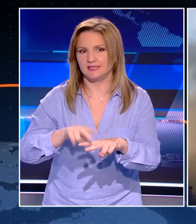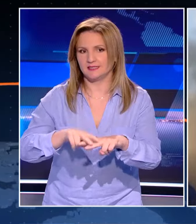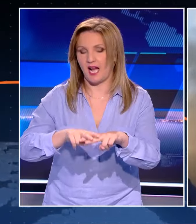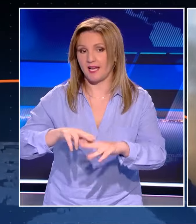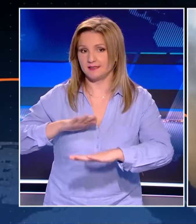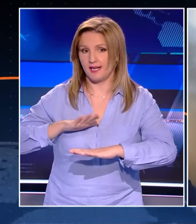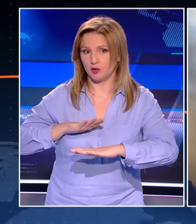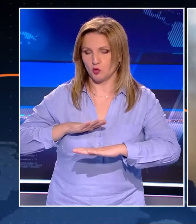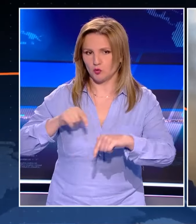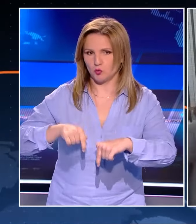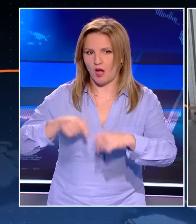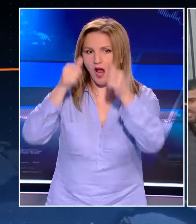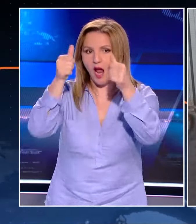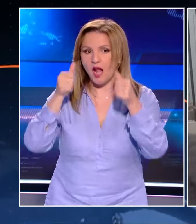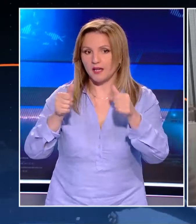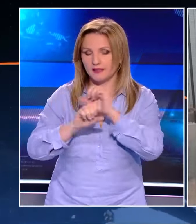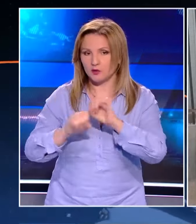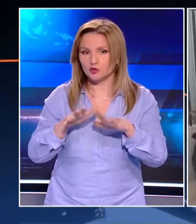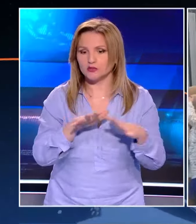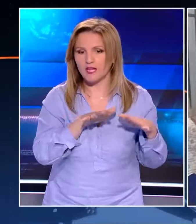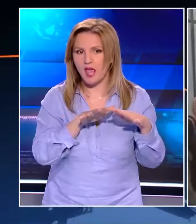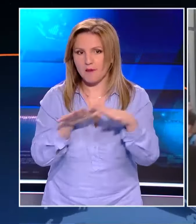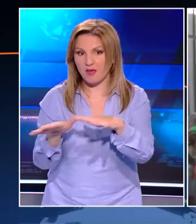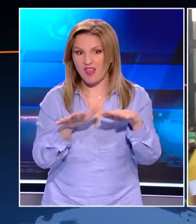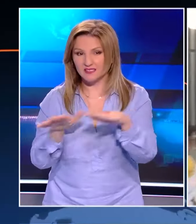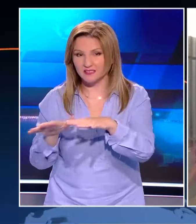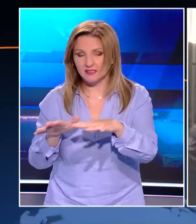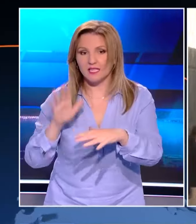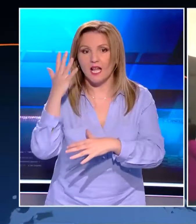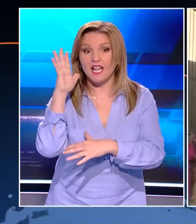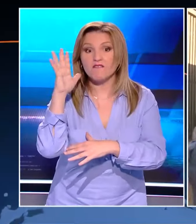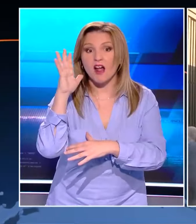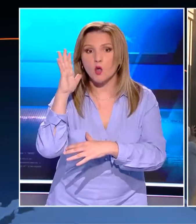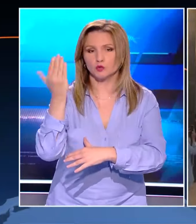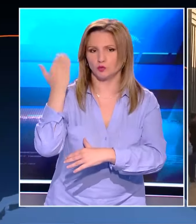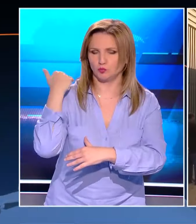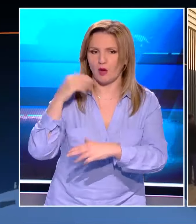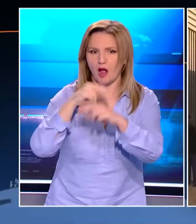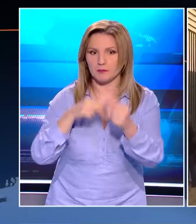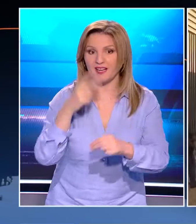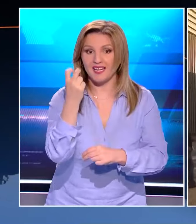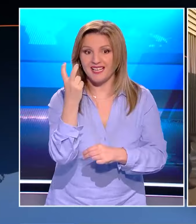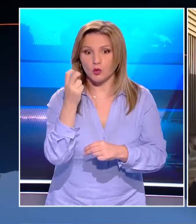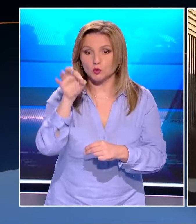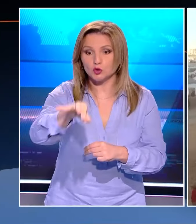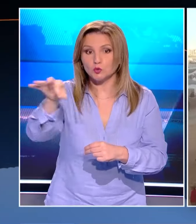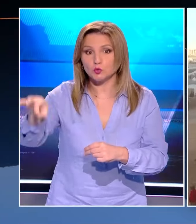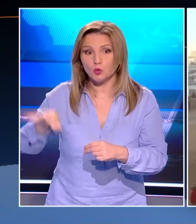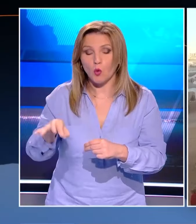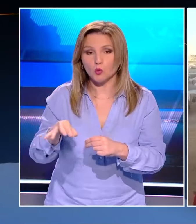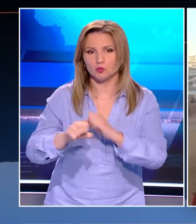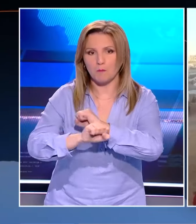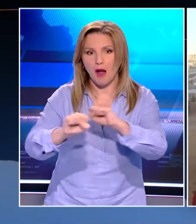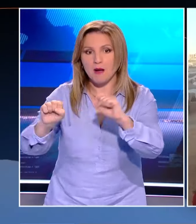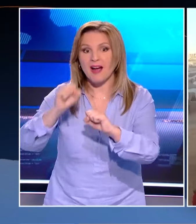ότι στα χτυπήματα που έκαναν στο Λίβανο νωρίτερα έχουν πετύχει πάνω από 20 στόχους της